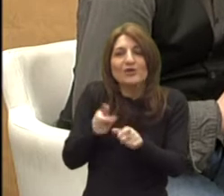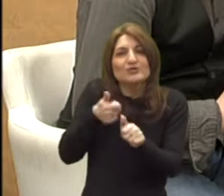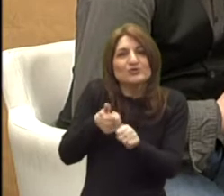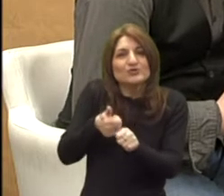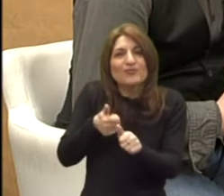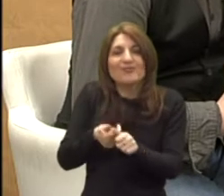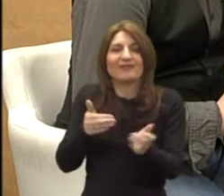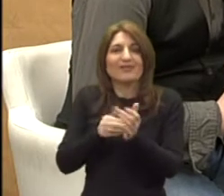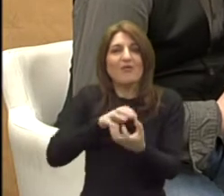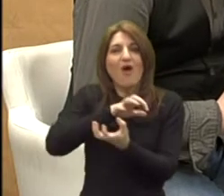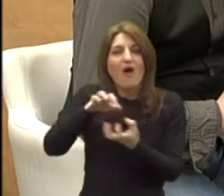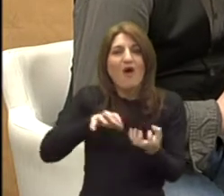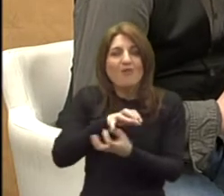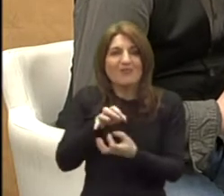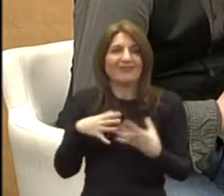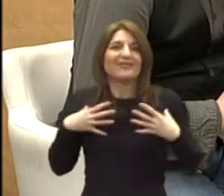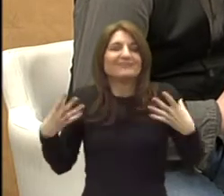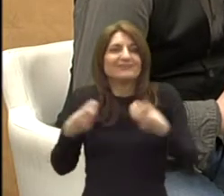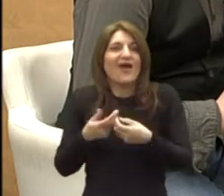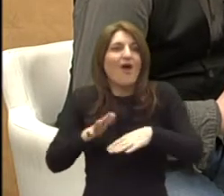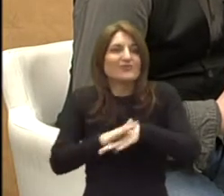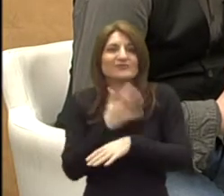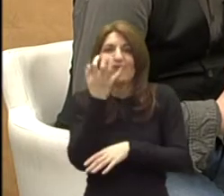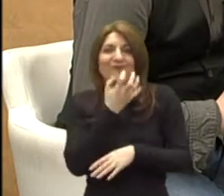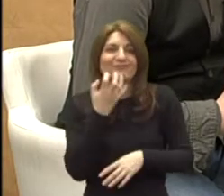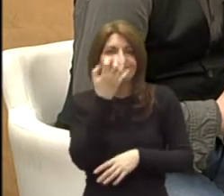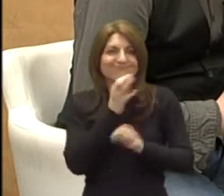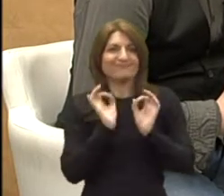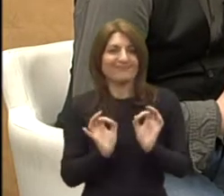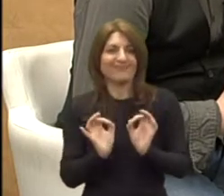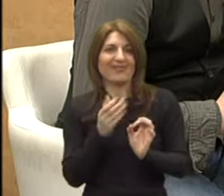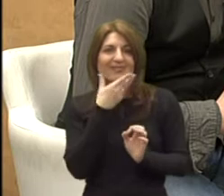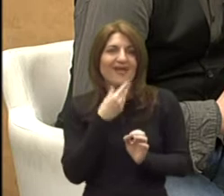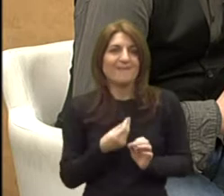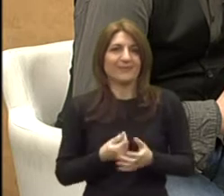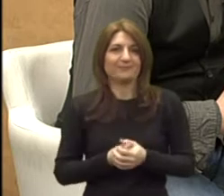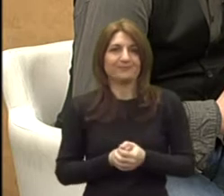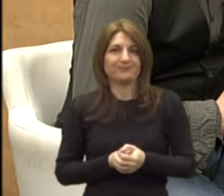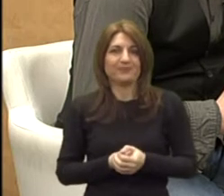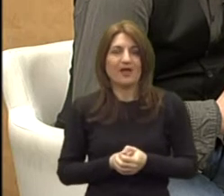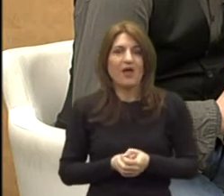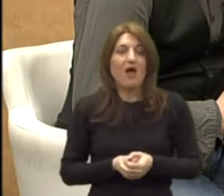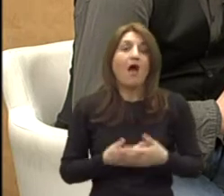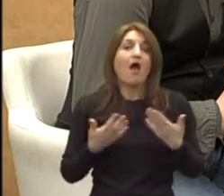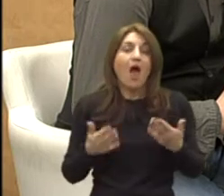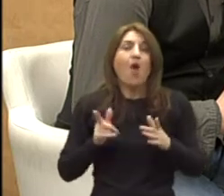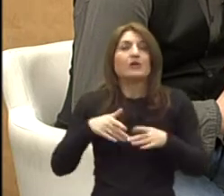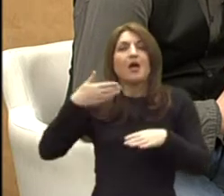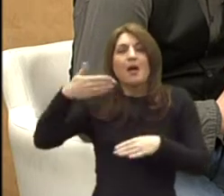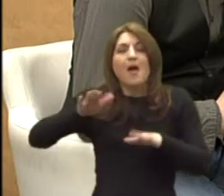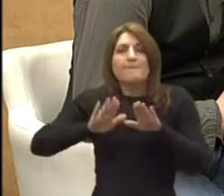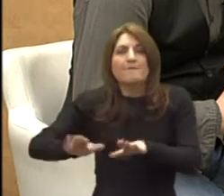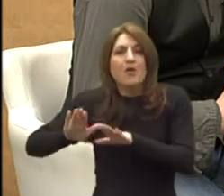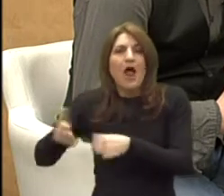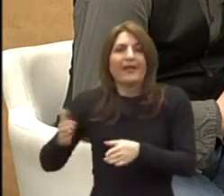treba obitelj. Tamo se ona u tom krugu osjeća najsigurnija, voljena, prihvaćena. A onda polako kako